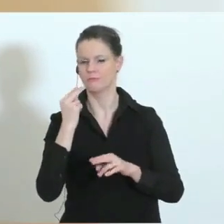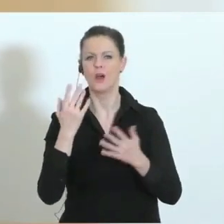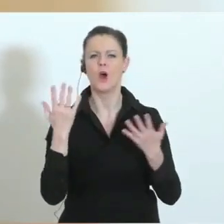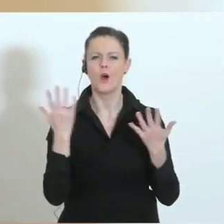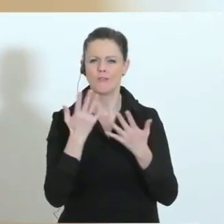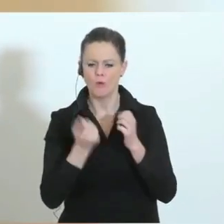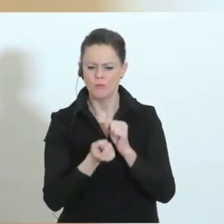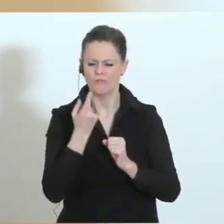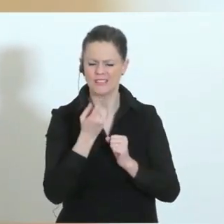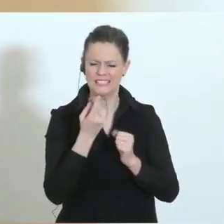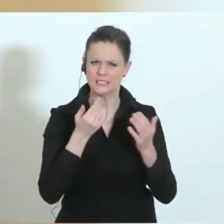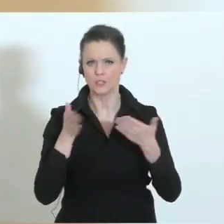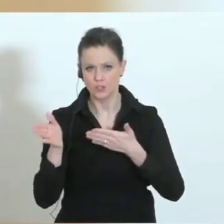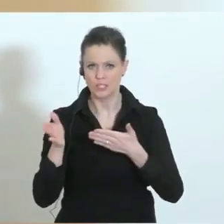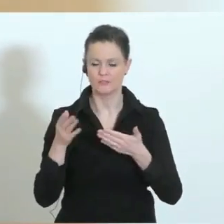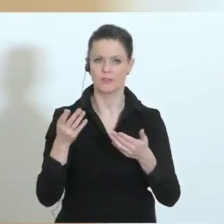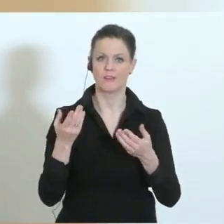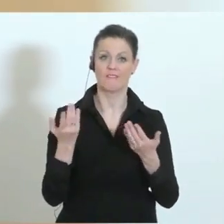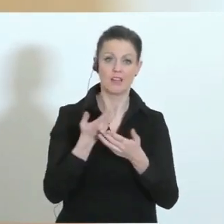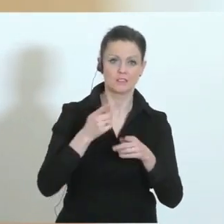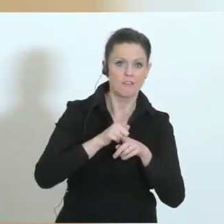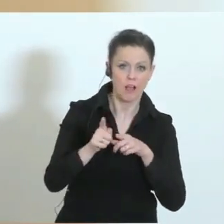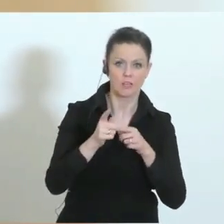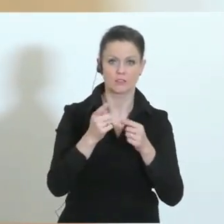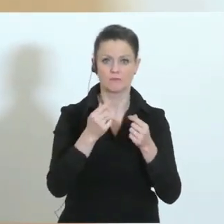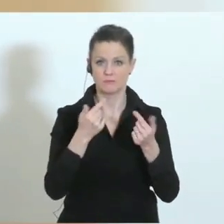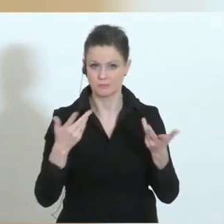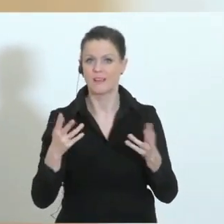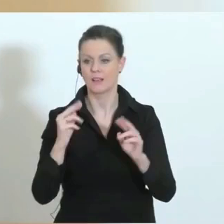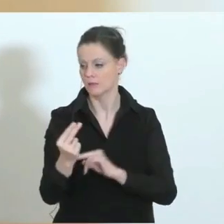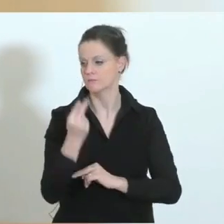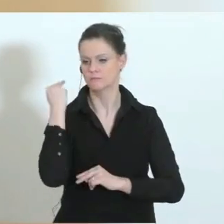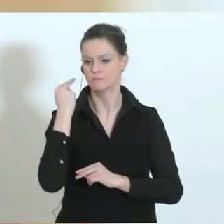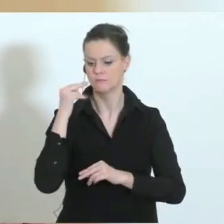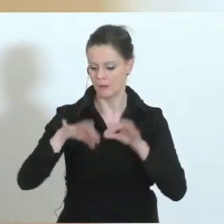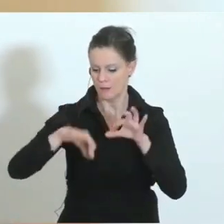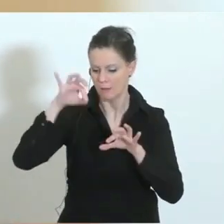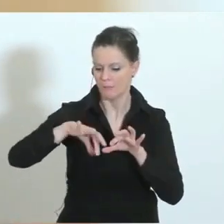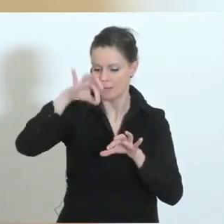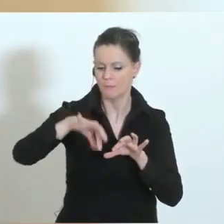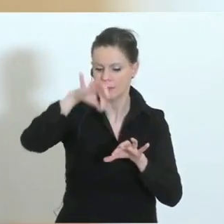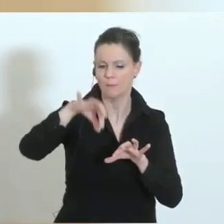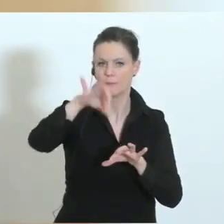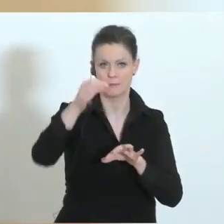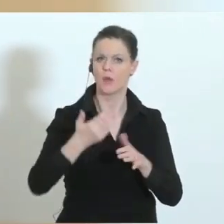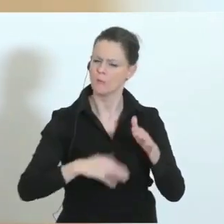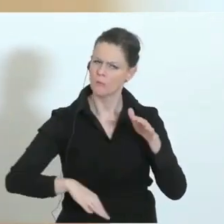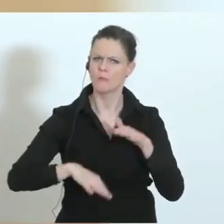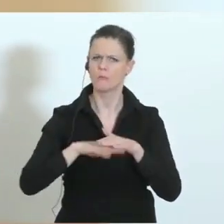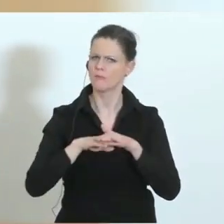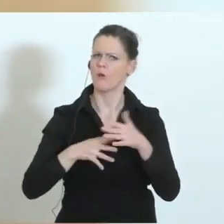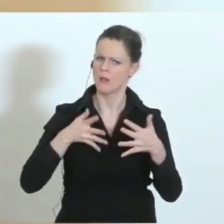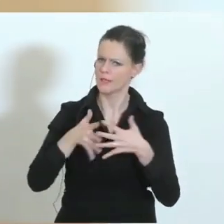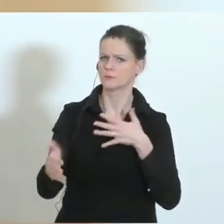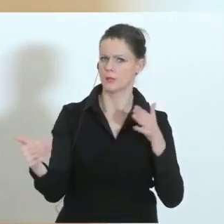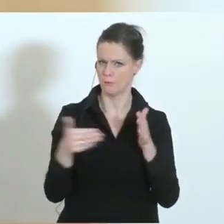wo sind vielleicht auch Fehler passiert. Das ist in einer derartigen Situation nicht auszuschließen. Und dann braucht es volle Transparenz und dann